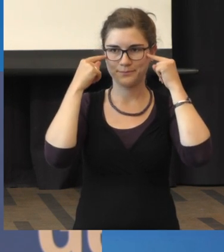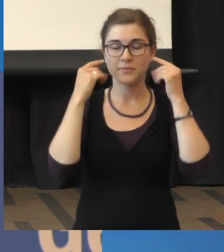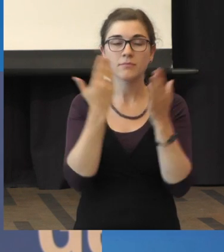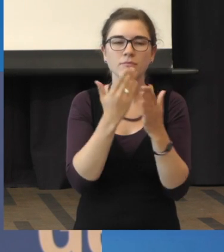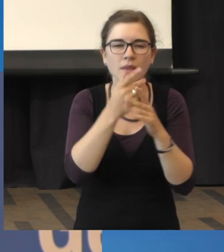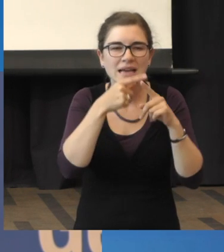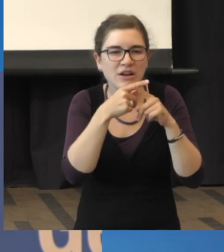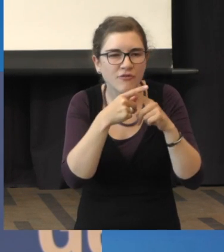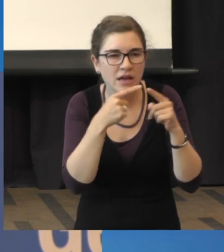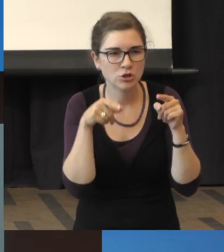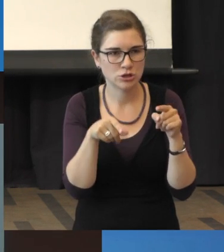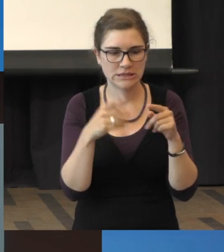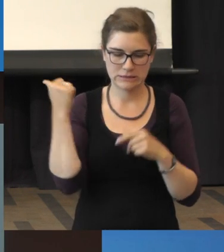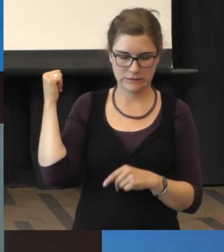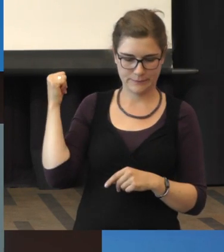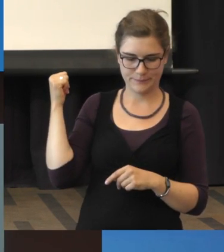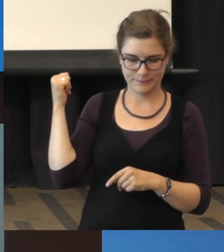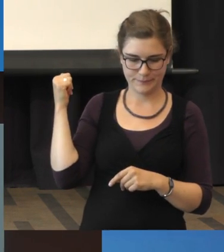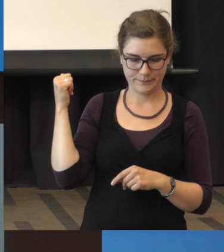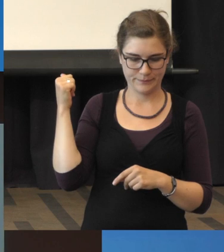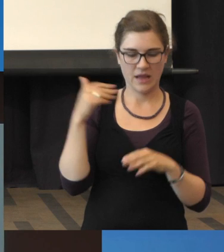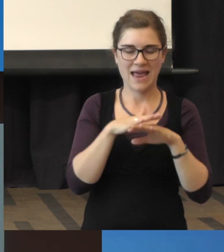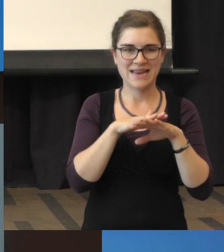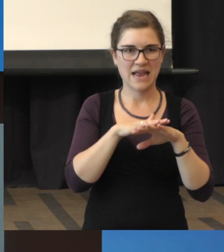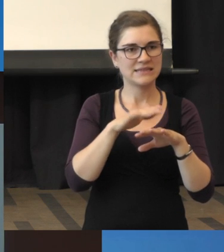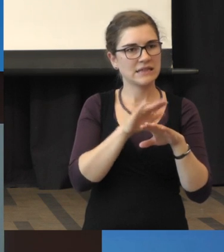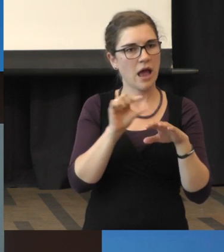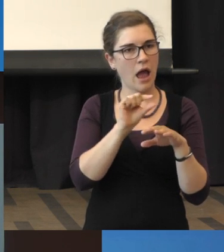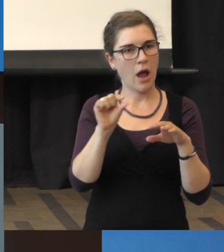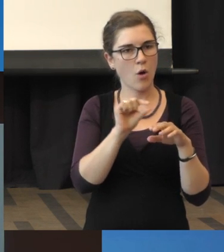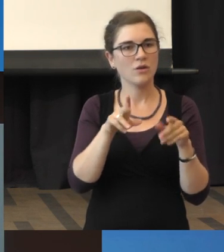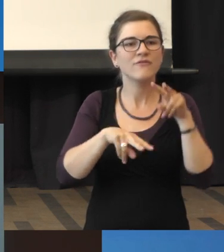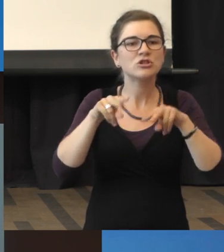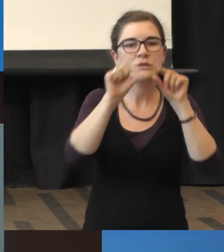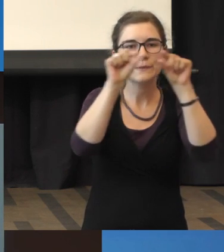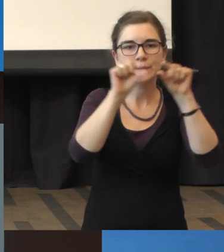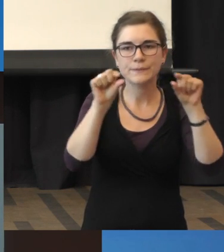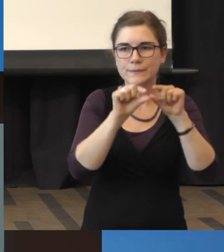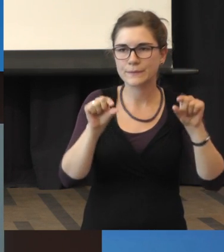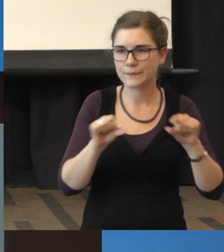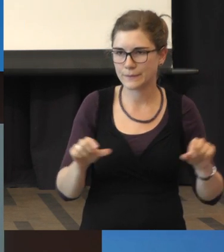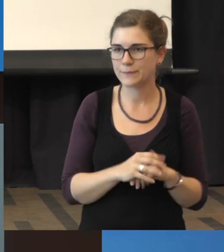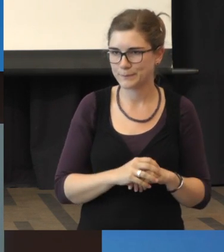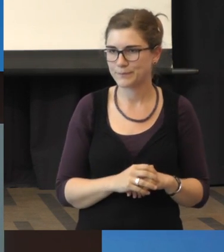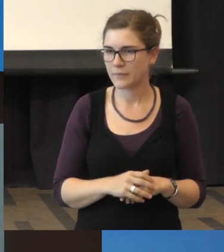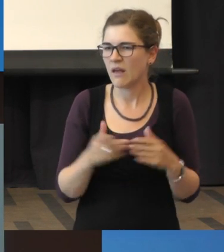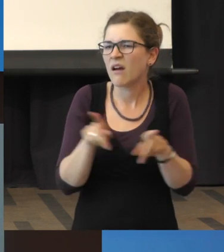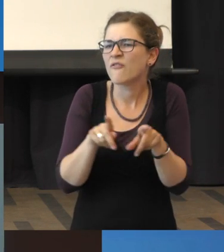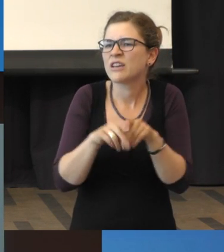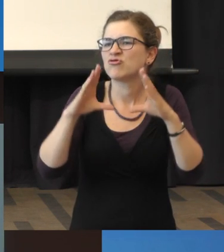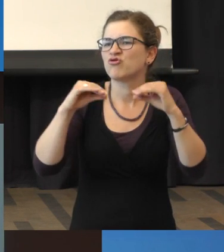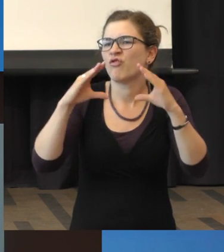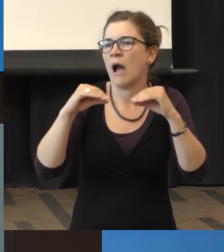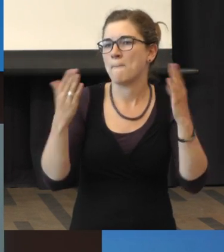so einen Querschnitt durch die Makula und durch die Netzhaut. Die hat also hier so verschiedene Schichten. Müssen Sie sich so ein bisschen wie so einen Schwamm